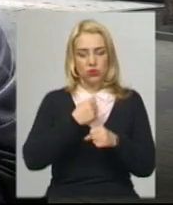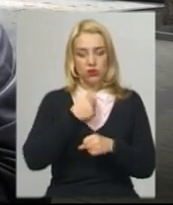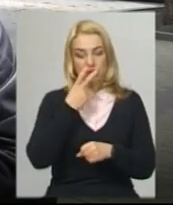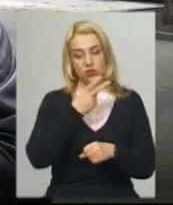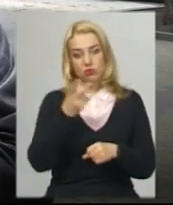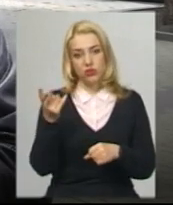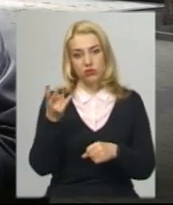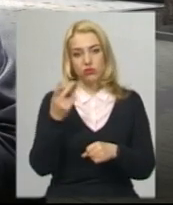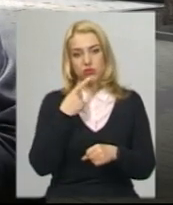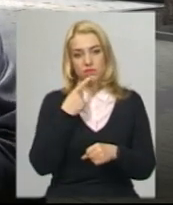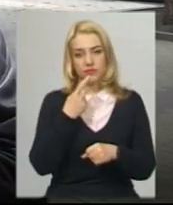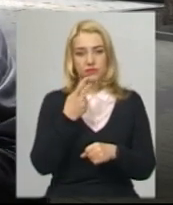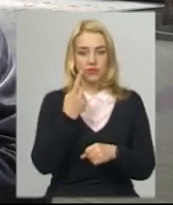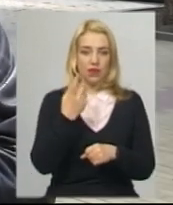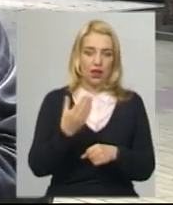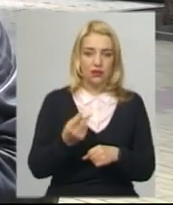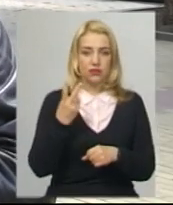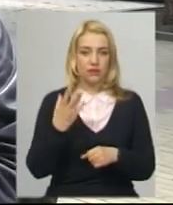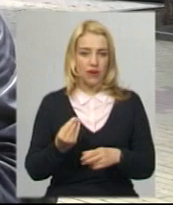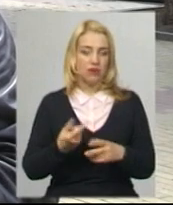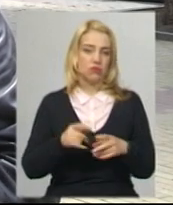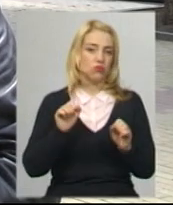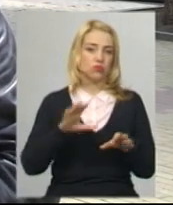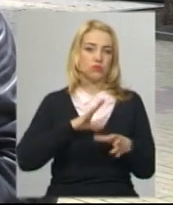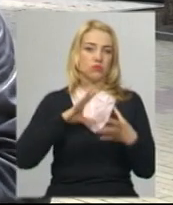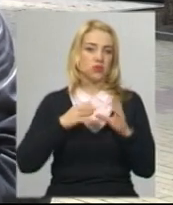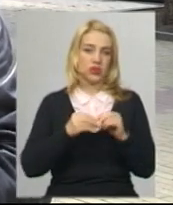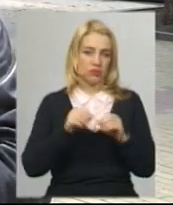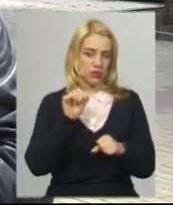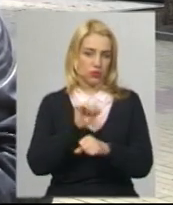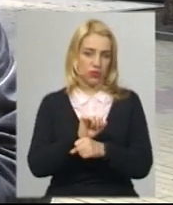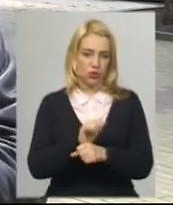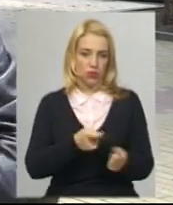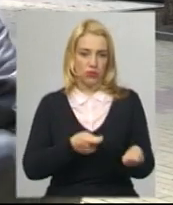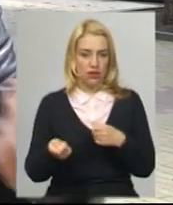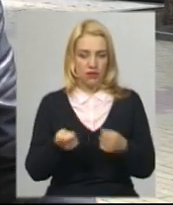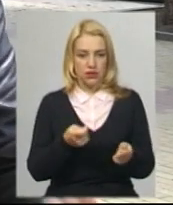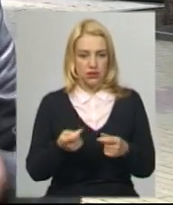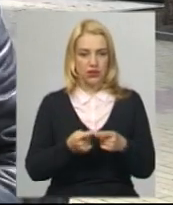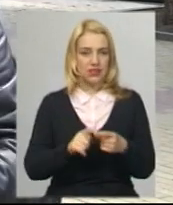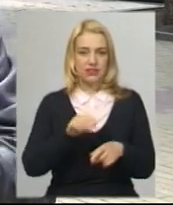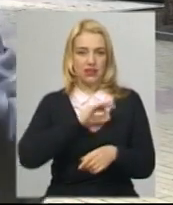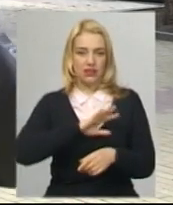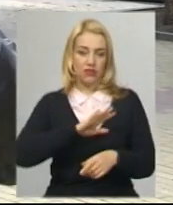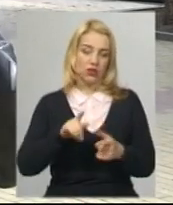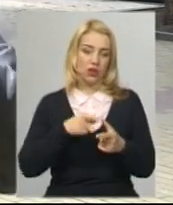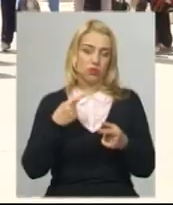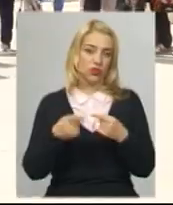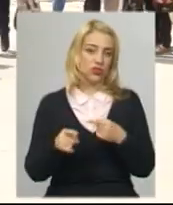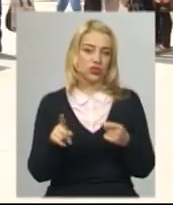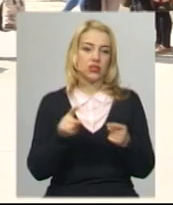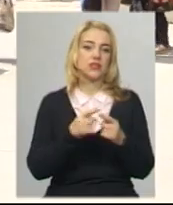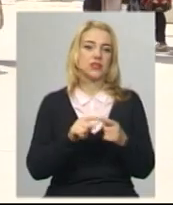день-два і, можливо, я буду вимушений взагалі зупинити перевезення, тому що це невигідно. Або інший шлях – піднімати